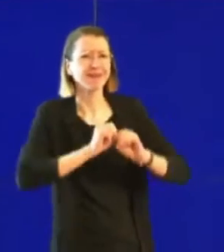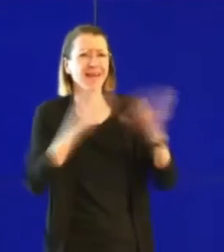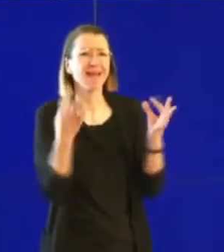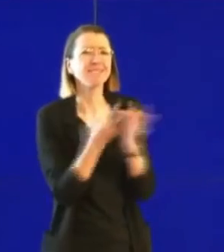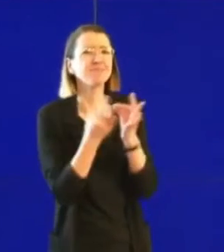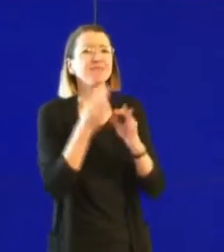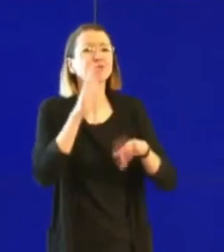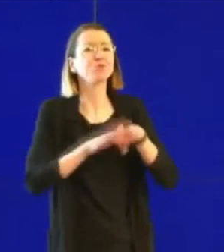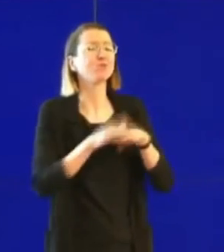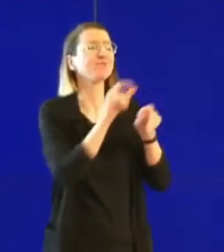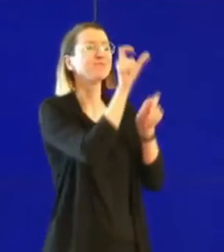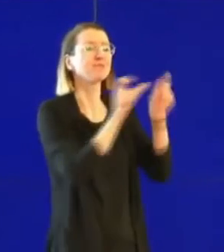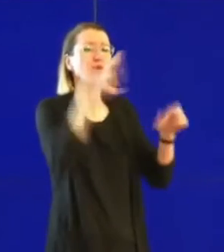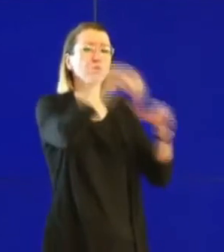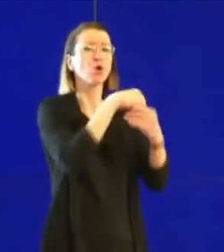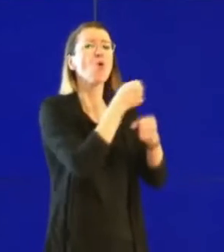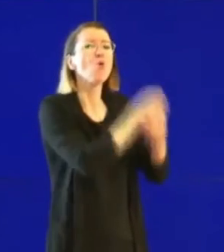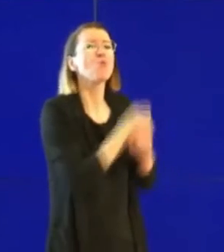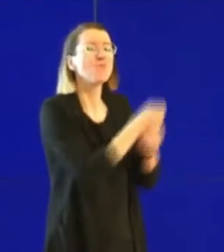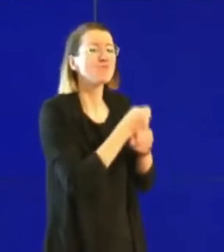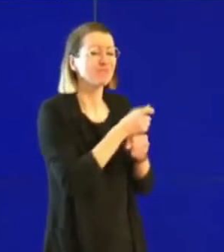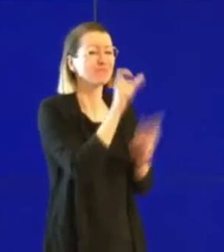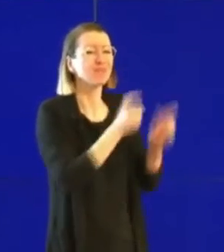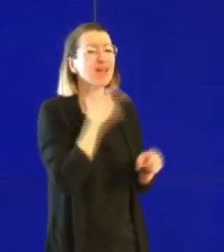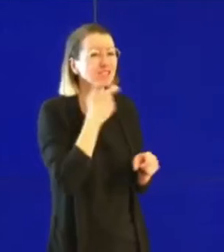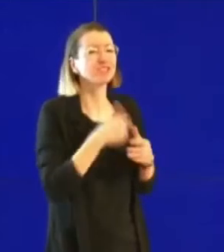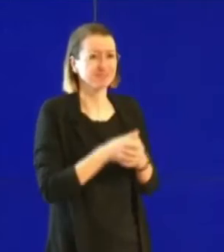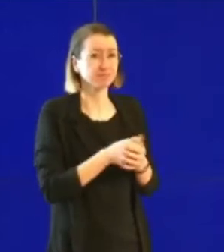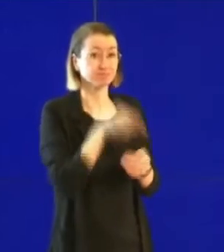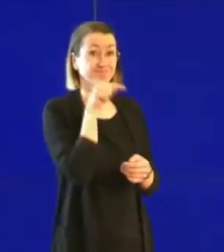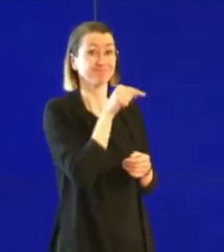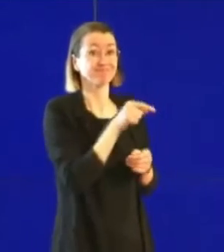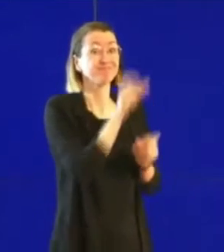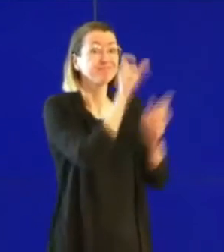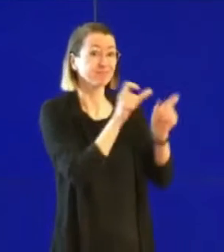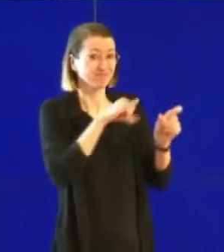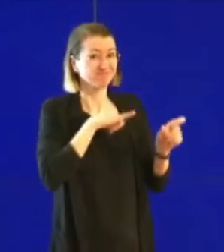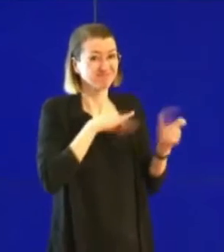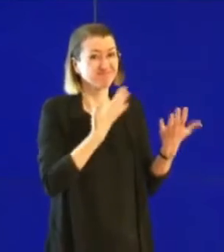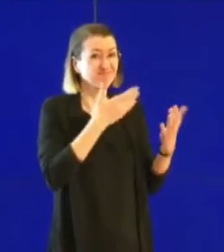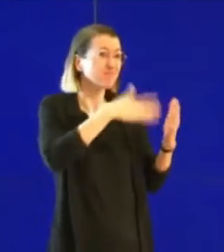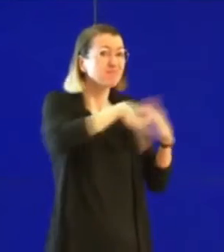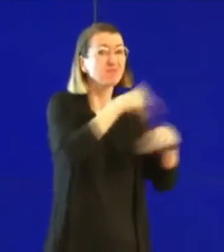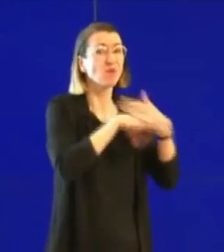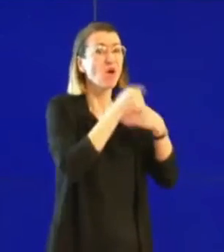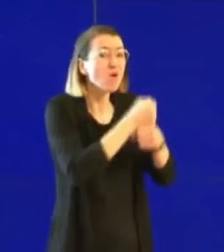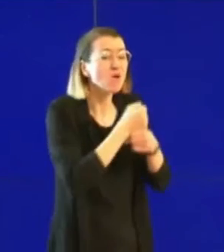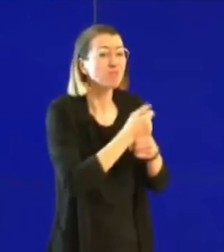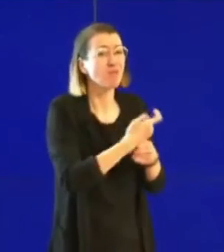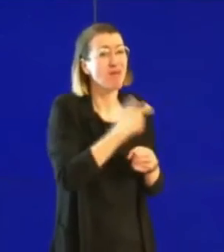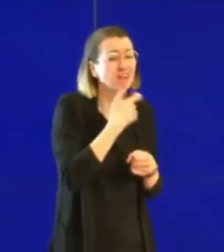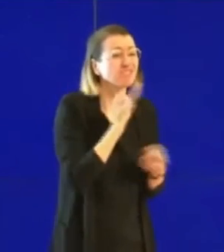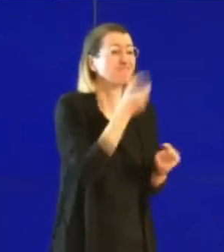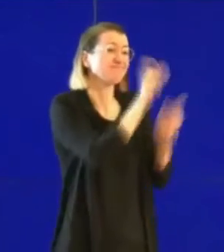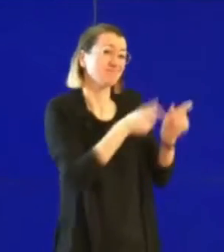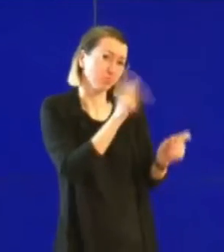repos. Vous savez que les maisons de repos sont des environnements où des personnes plus âgées, plus sensibles à l